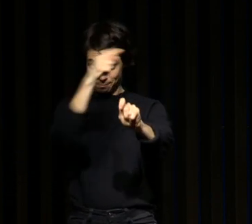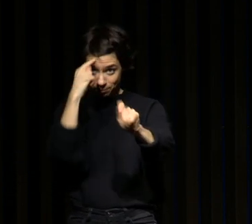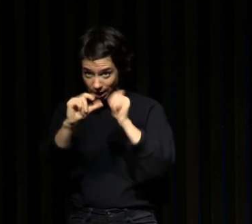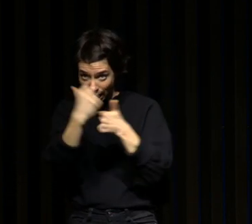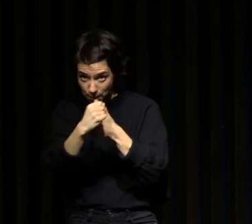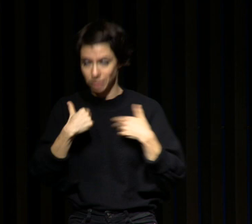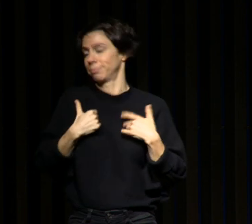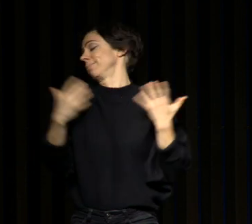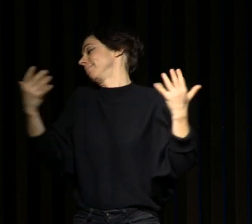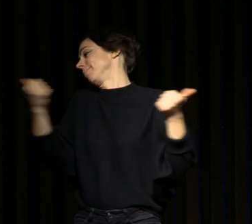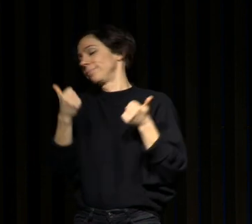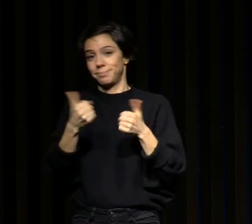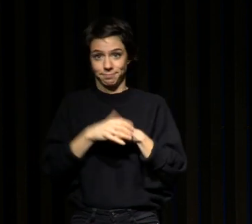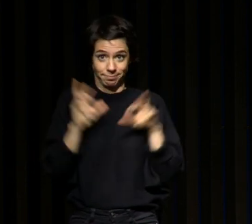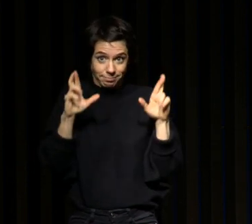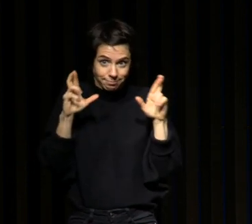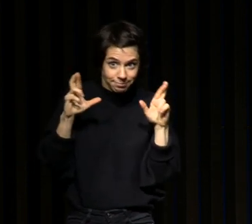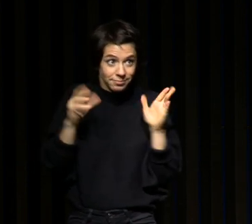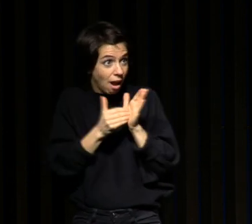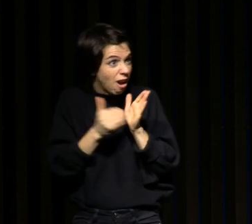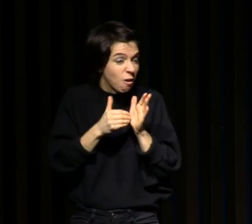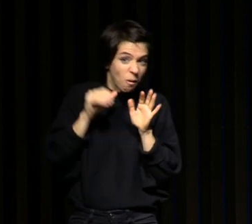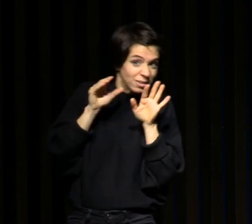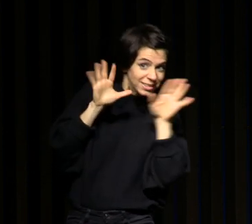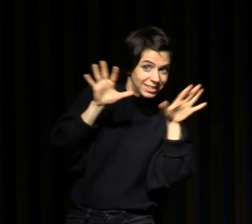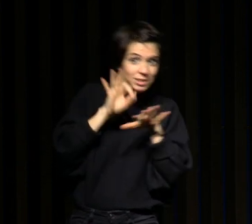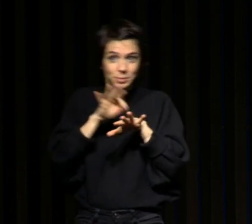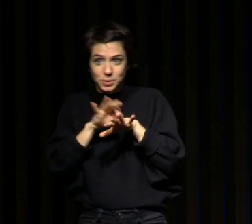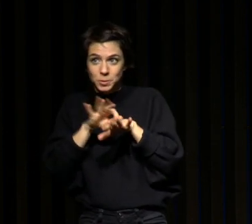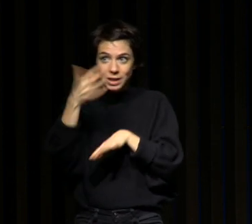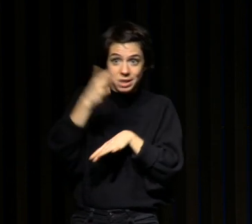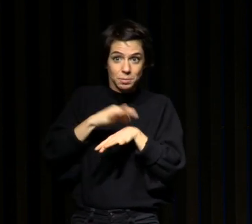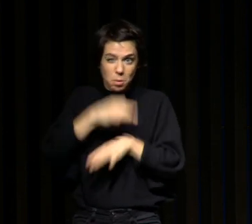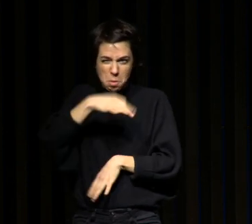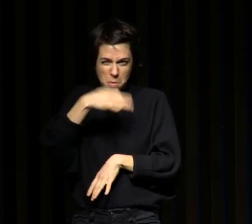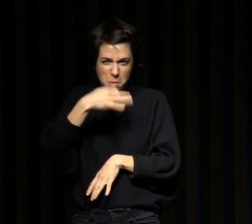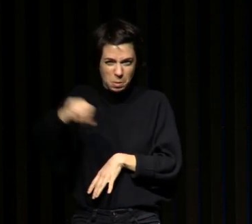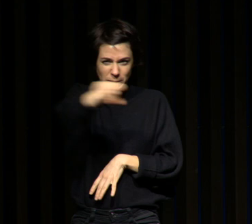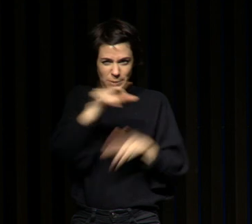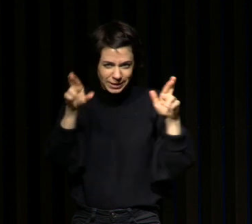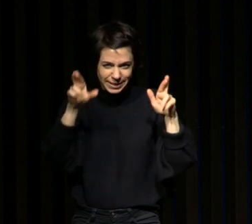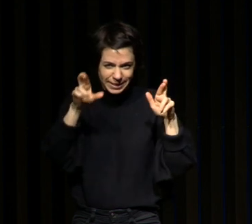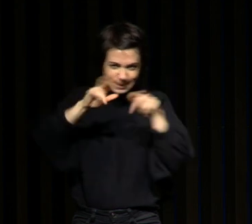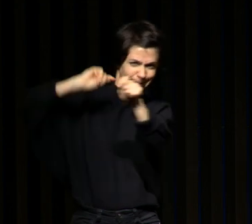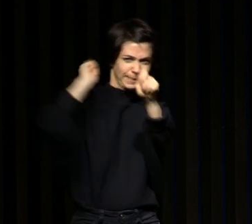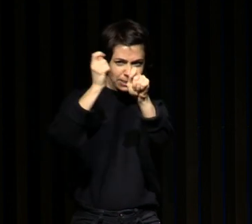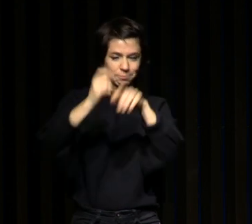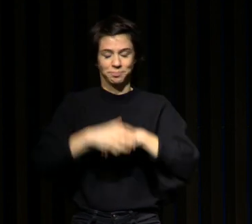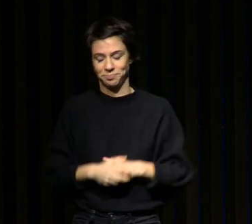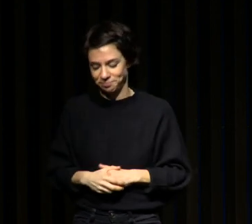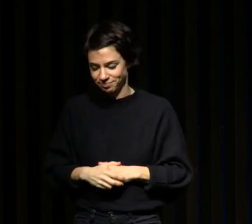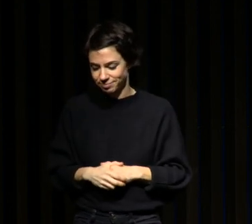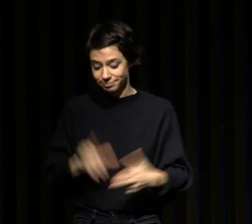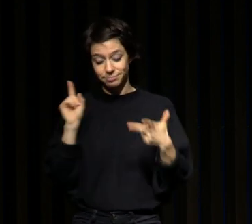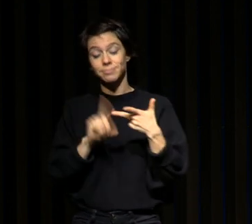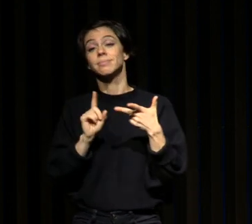convaincre d'ici les 10-15 minutes qui me restent du bien fondé de cette affirmation là alors pourquoi cette affirmation elle